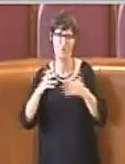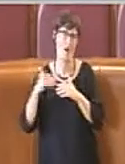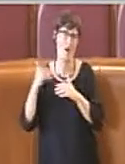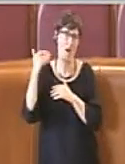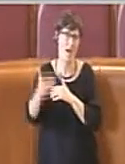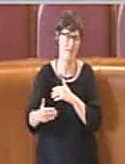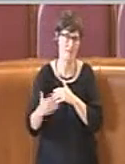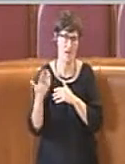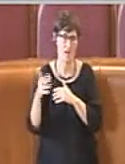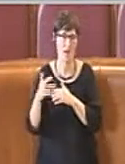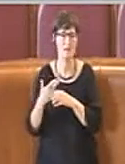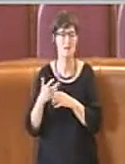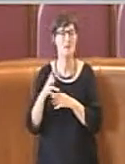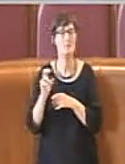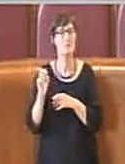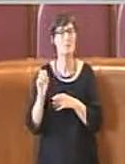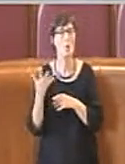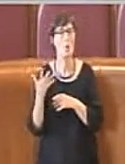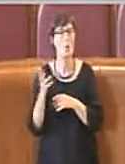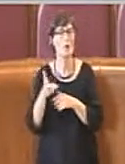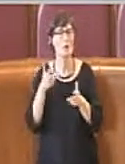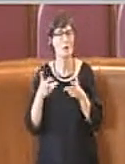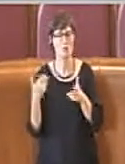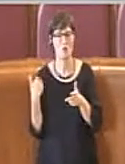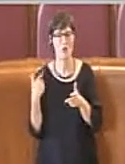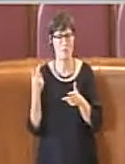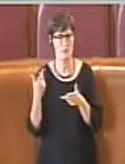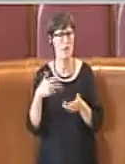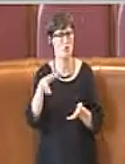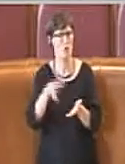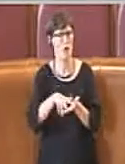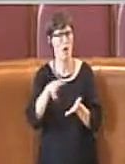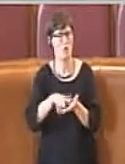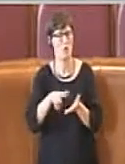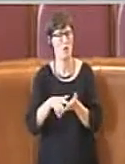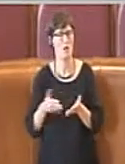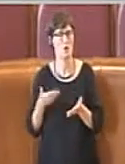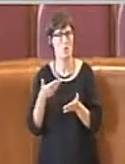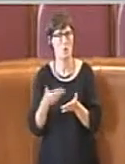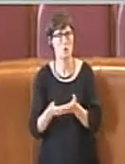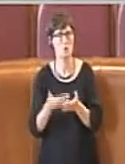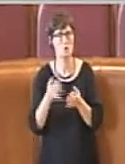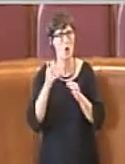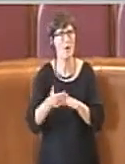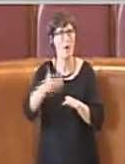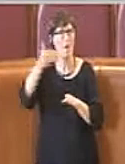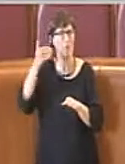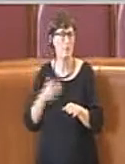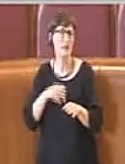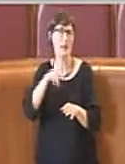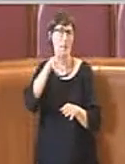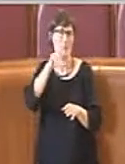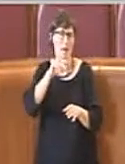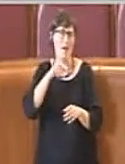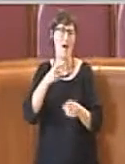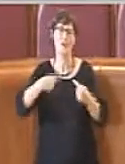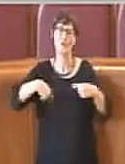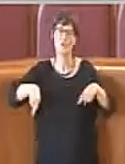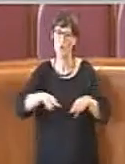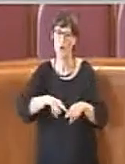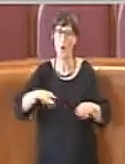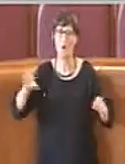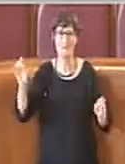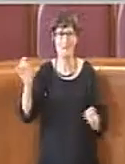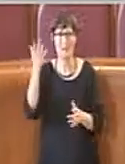dopo i primi ordini del giorno che sono stati approvati già a marzo, nei primi consigli straordinari che